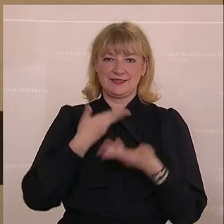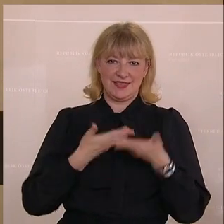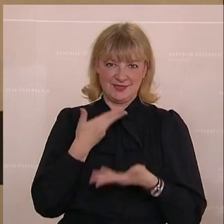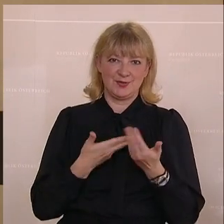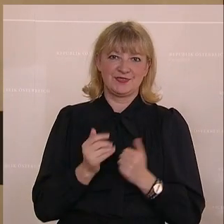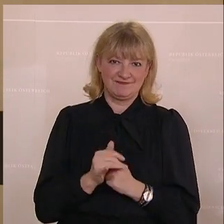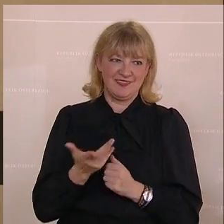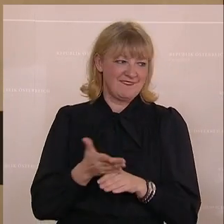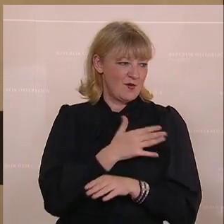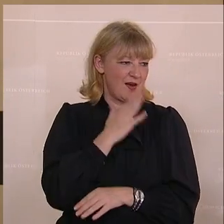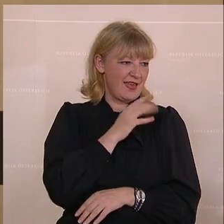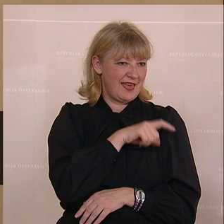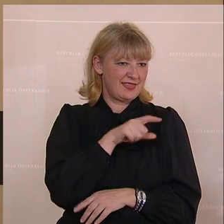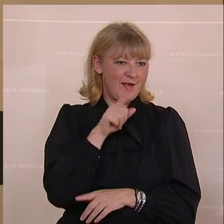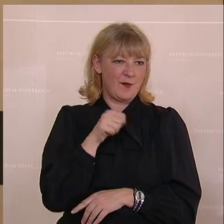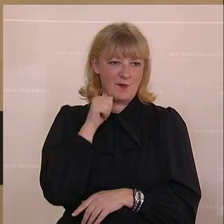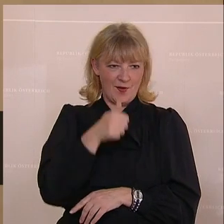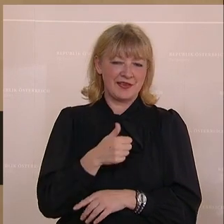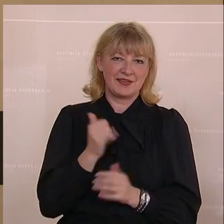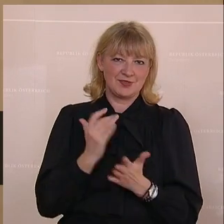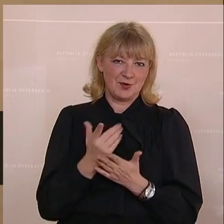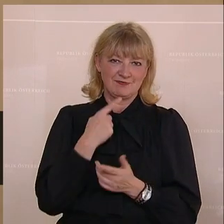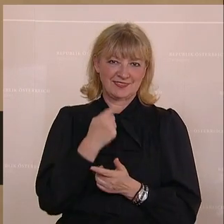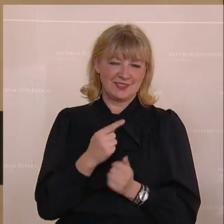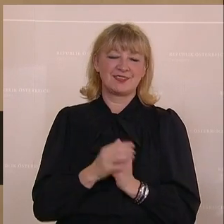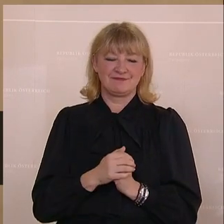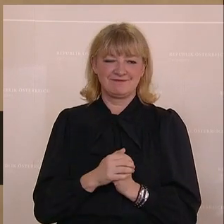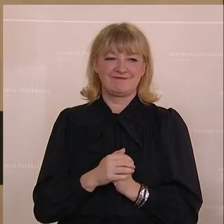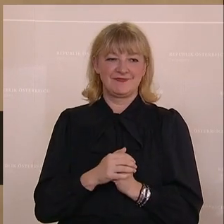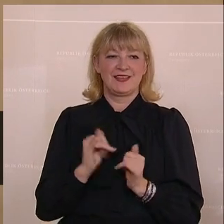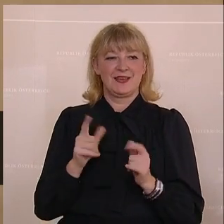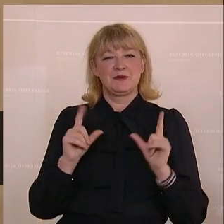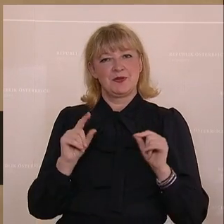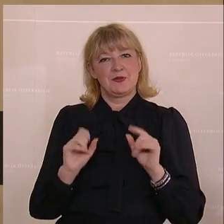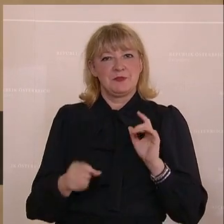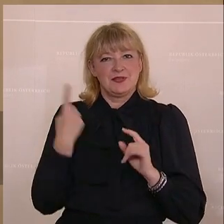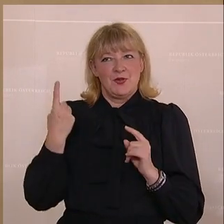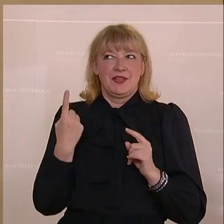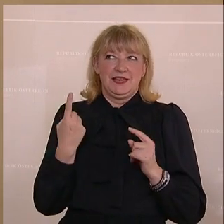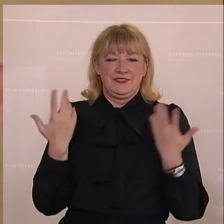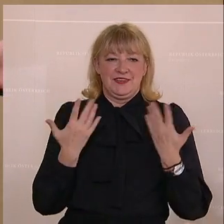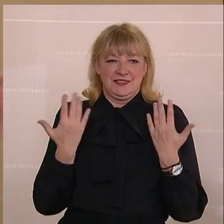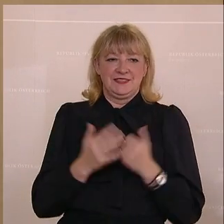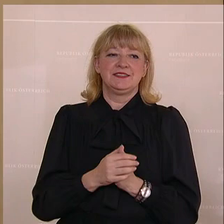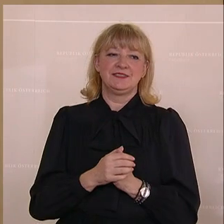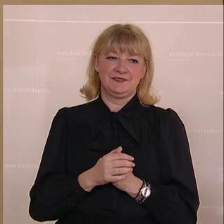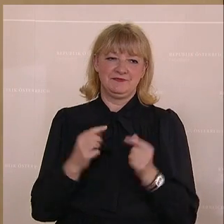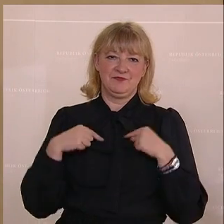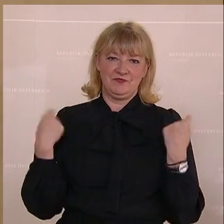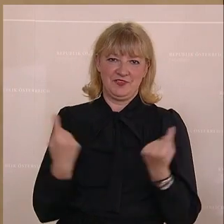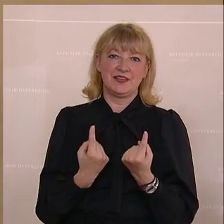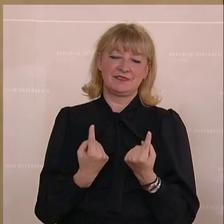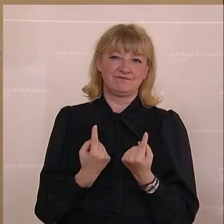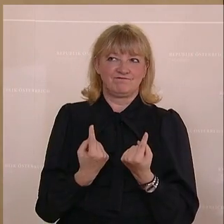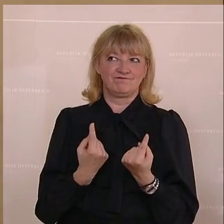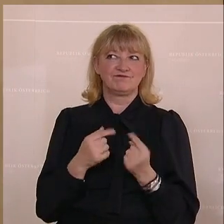bei einigen Vorrednern und auch die morgige schon angeklungen, hat natürlich schon eine besondere Ausprägung, weil wir natürlich, und das ist